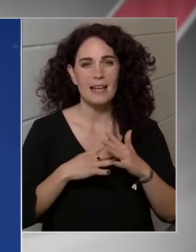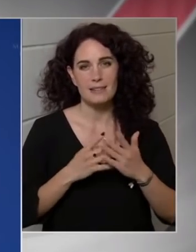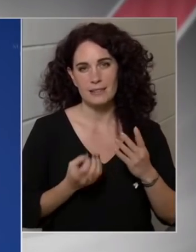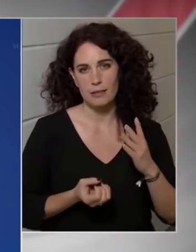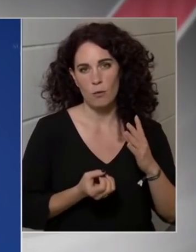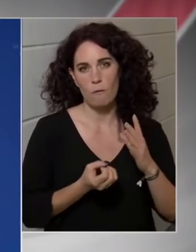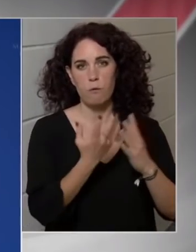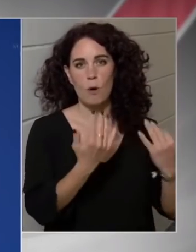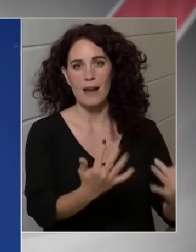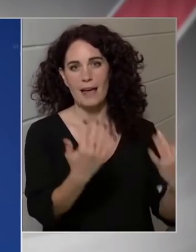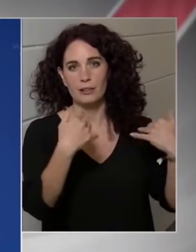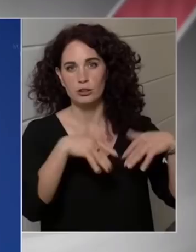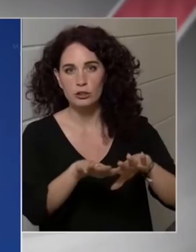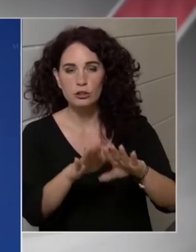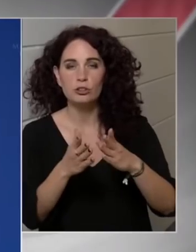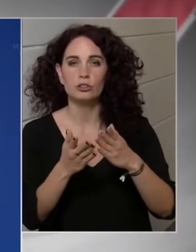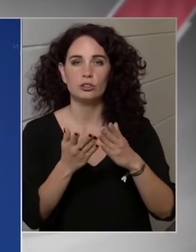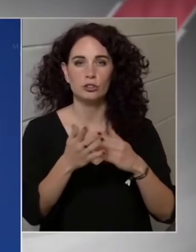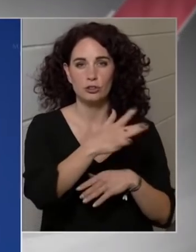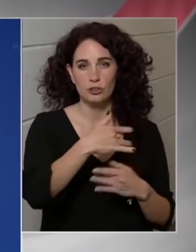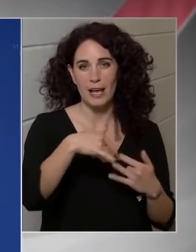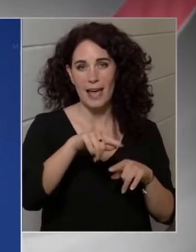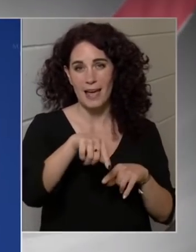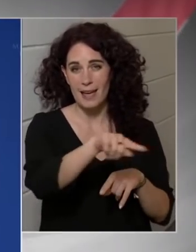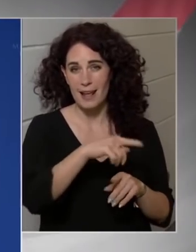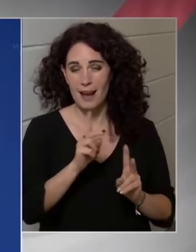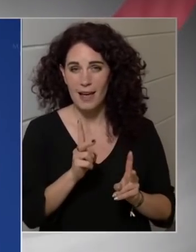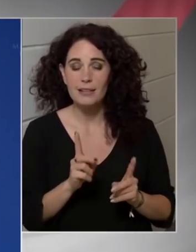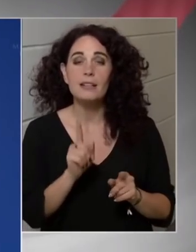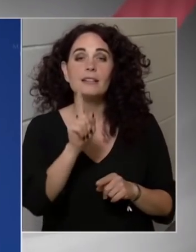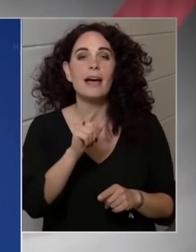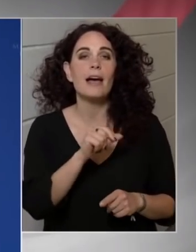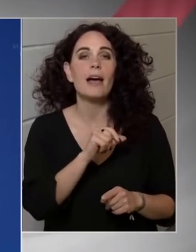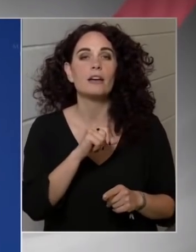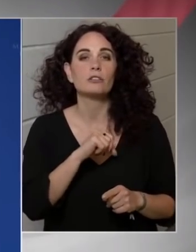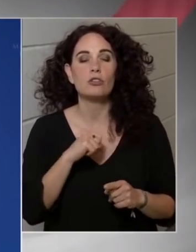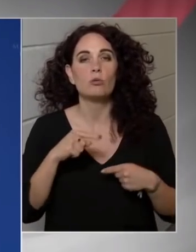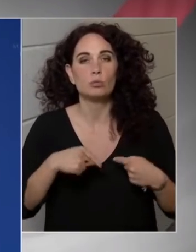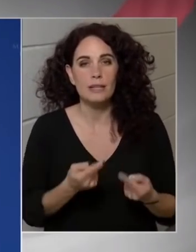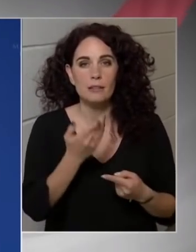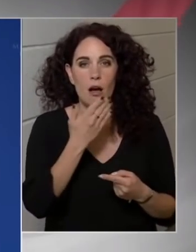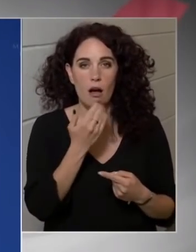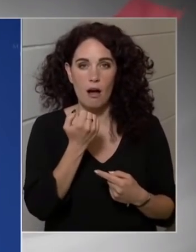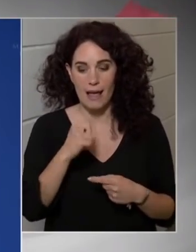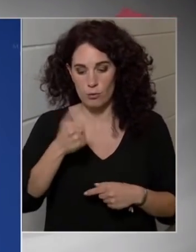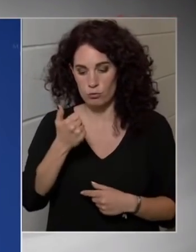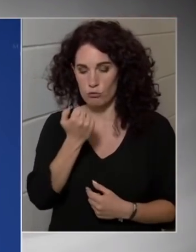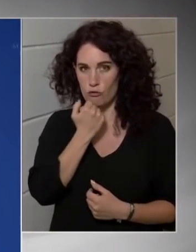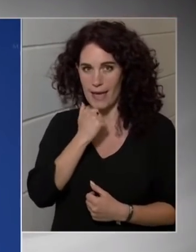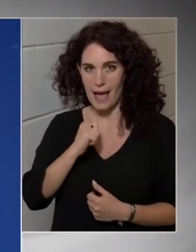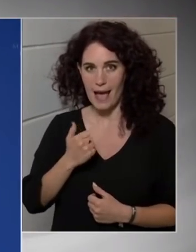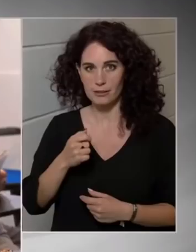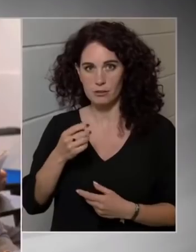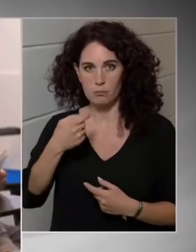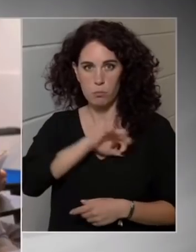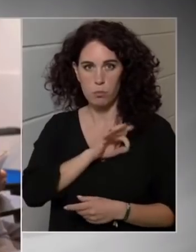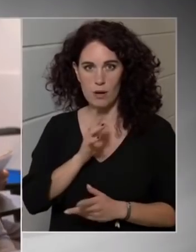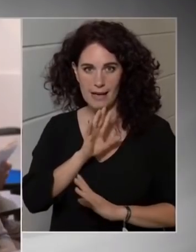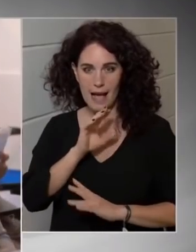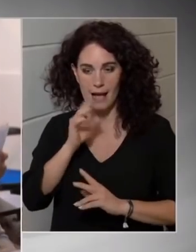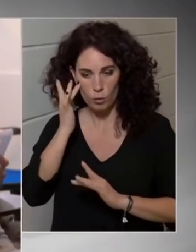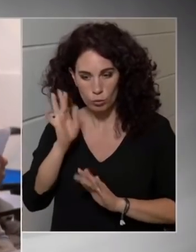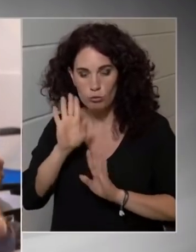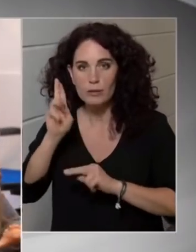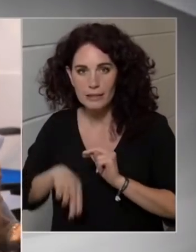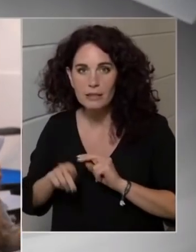kiemelt fontosságú, de csak azt megelőző, de csak azt követően, hogyha tudtunk gondoskodni saját polgárainkról. Ezzel már válaszolott is a következő